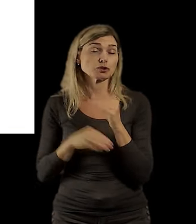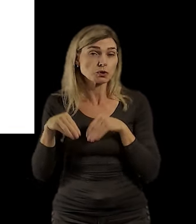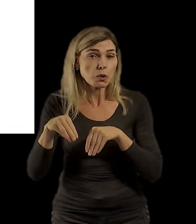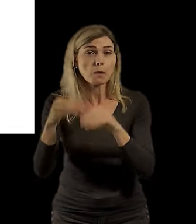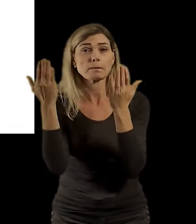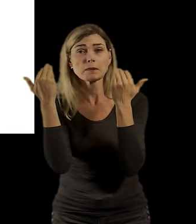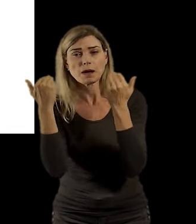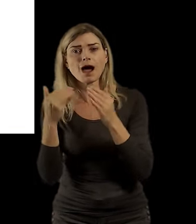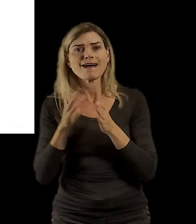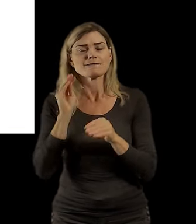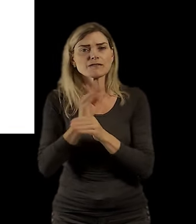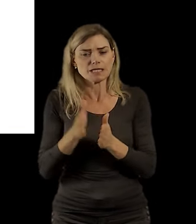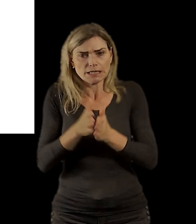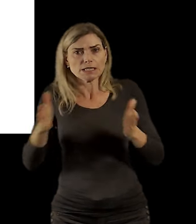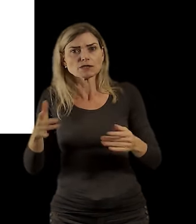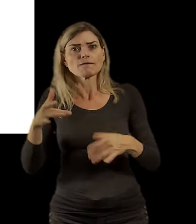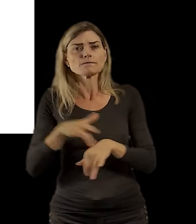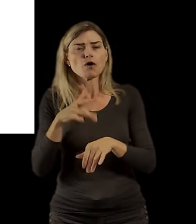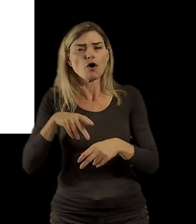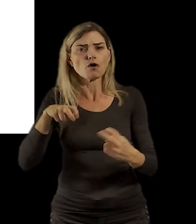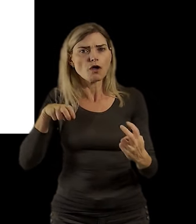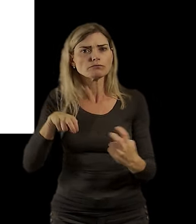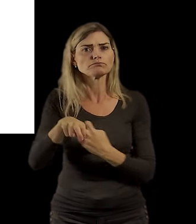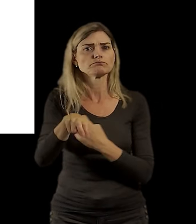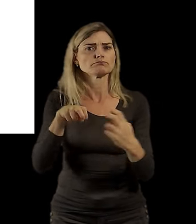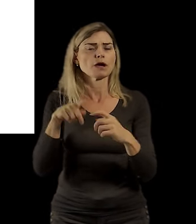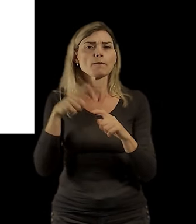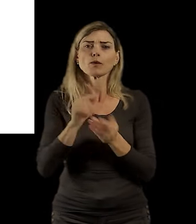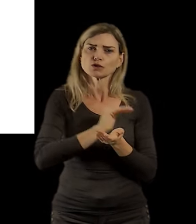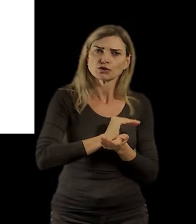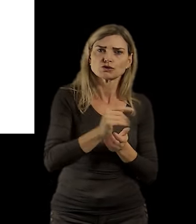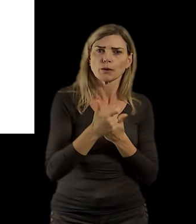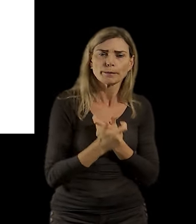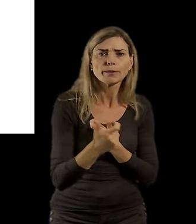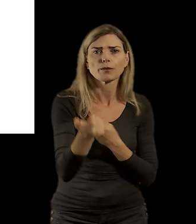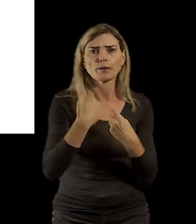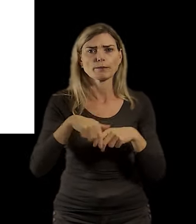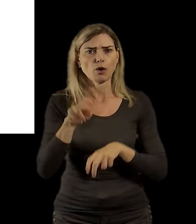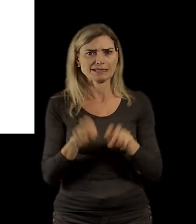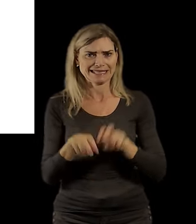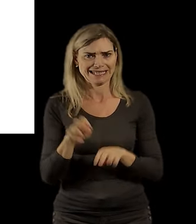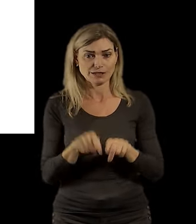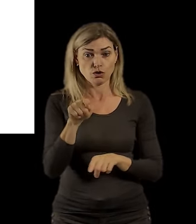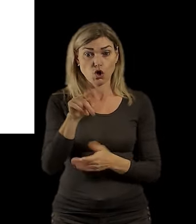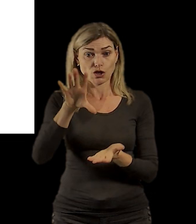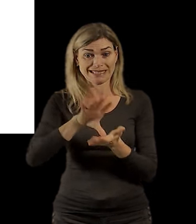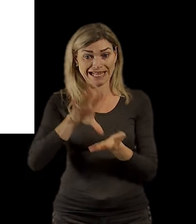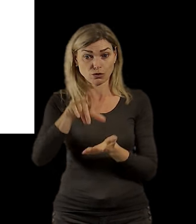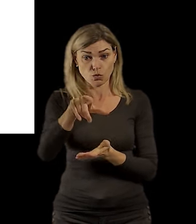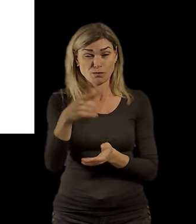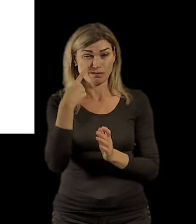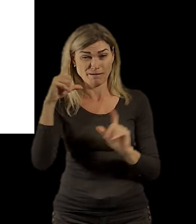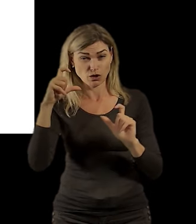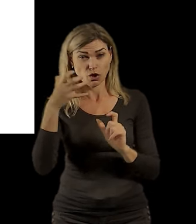promenádu a přidat tam i ten bezpečný pruh pro cyklisty. Samozřejmě tohle to je teda centrum města, tohle řešení bylo poměrně nákladné,